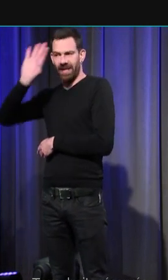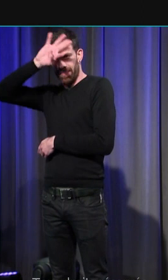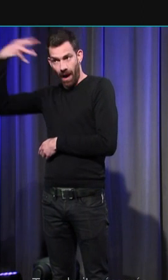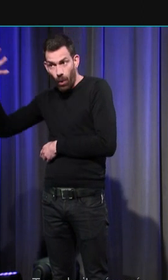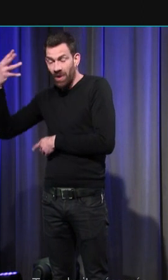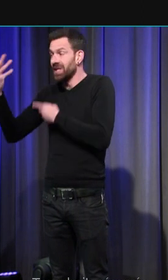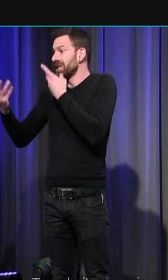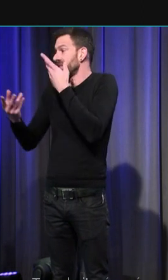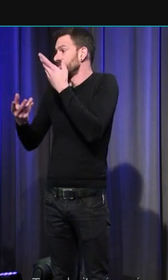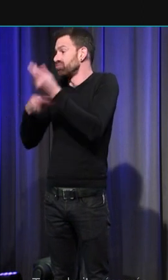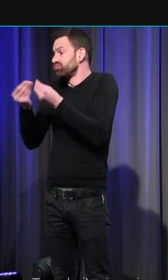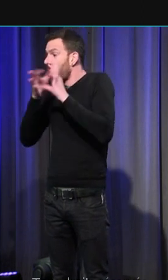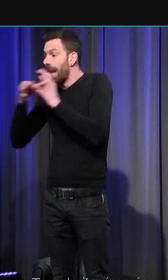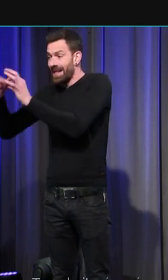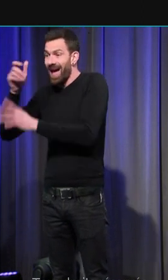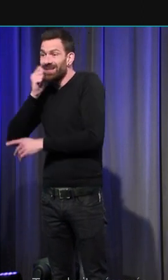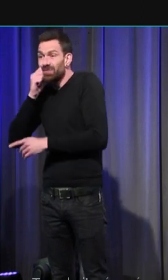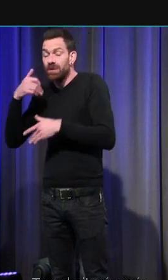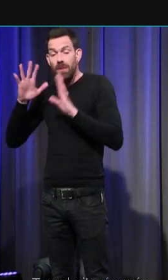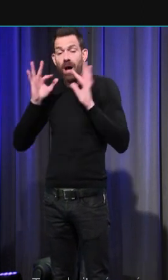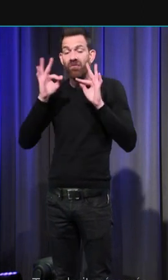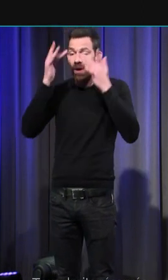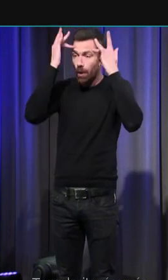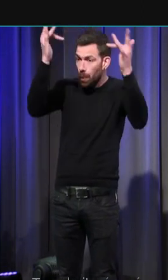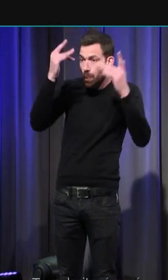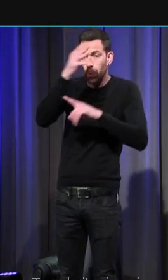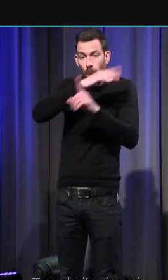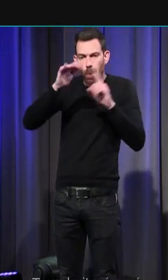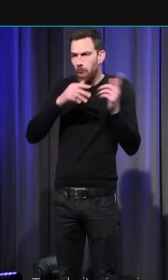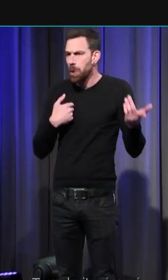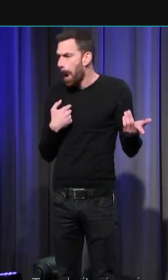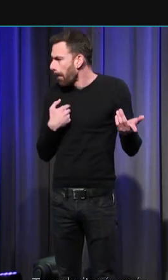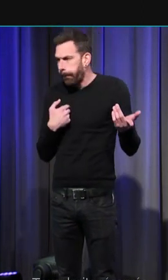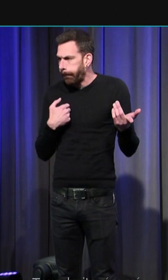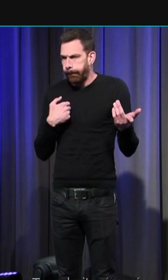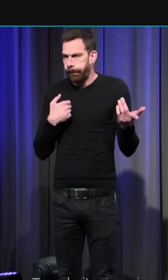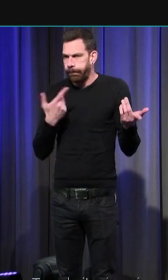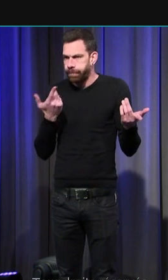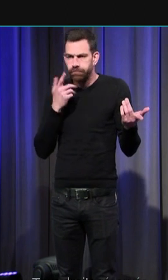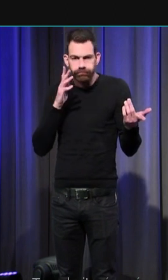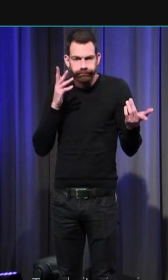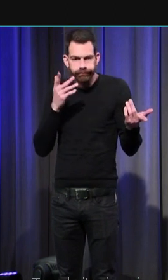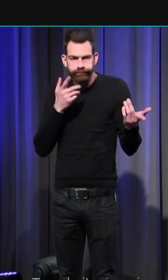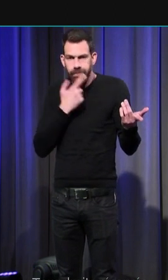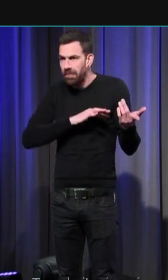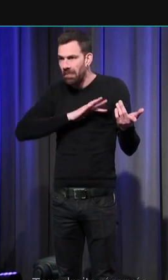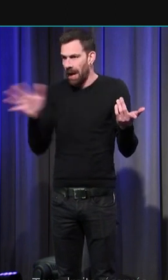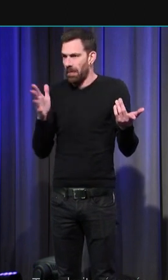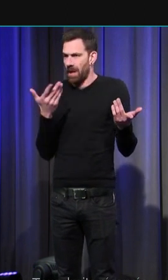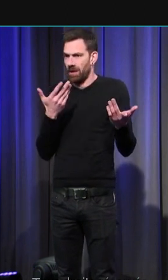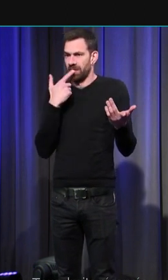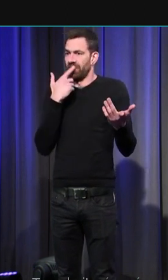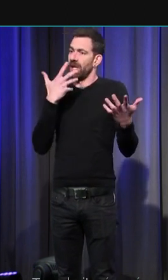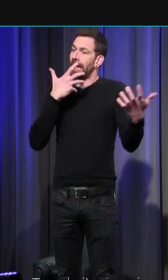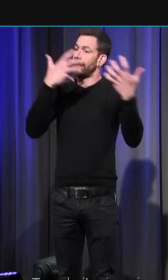peu, finalement, de l'histoire culturelle et sociale qui ne seraient que le décor changeant dans lequel s'animent des émotions qui,